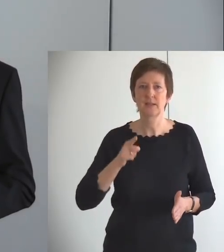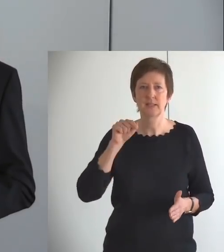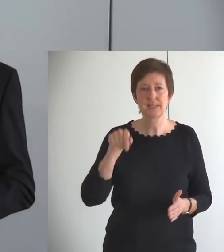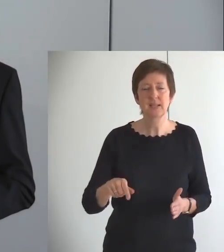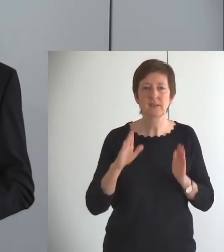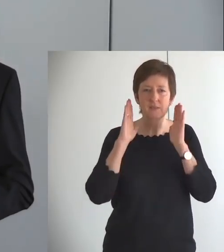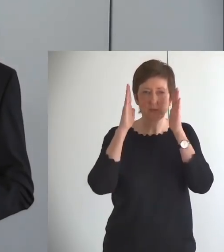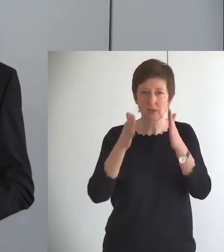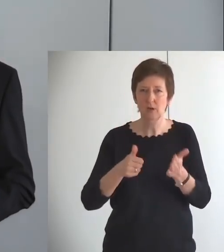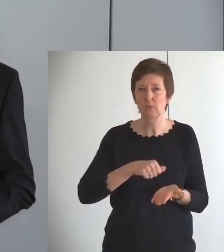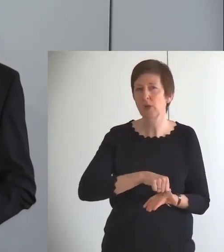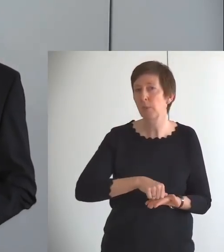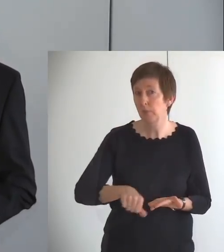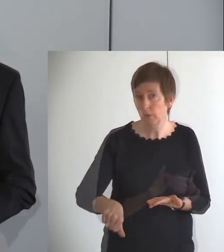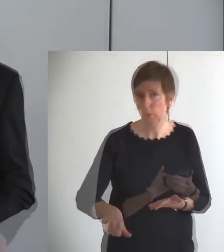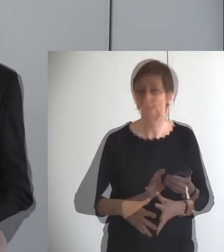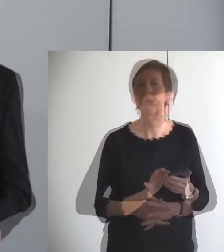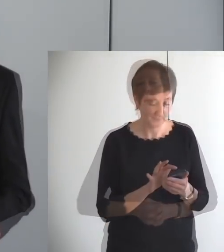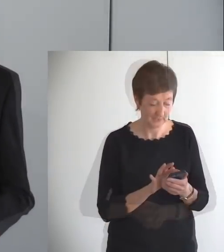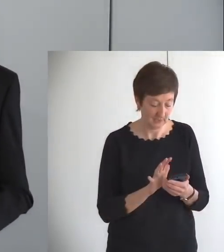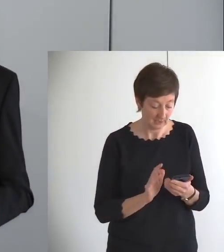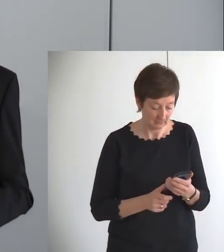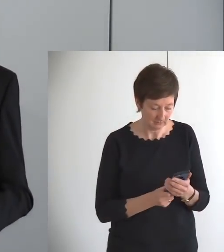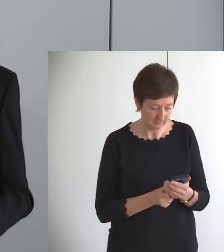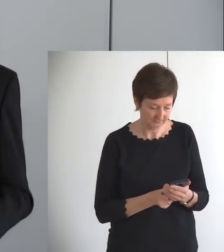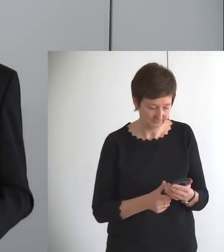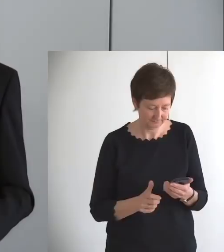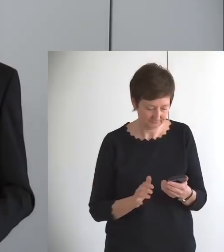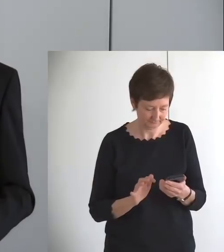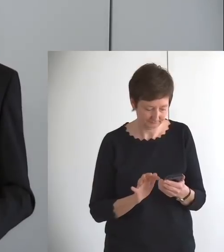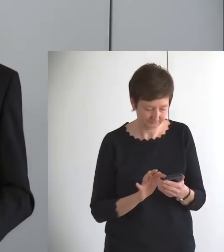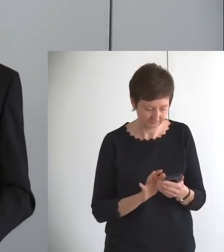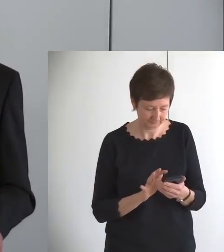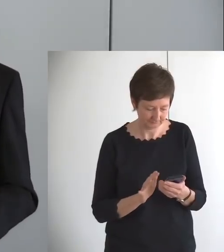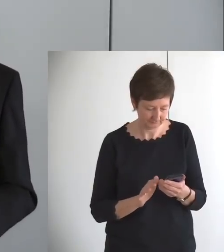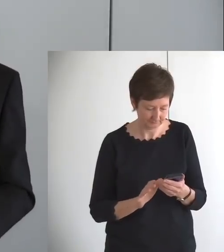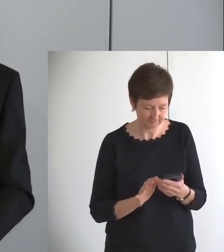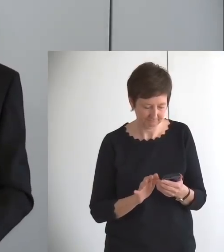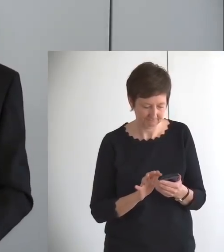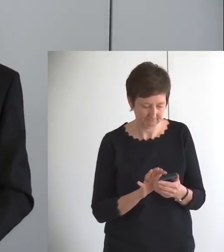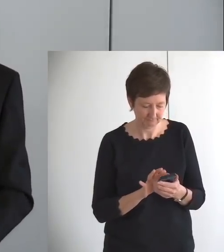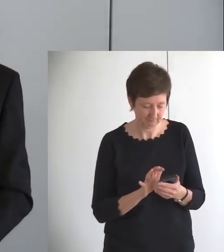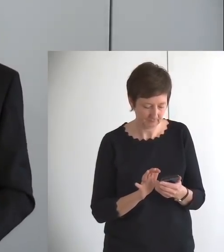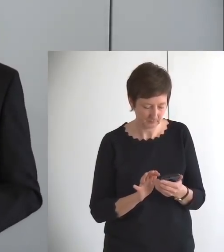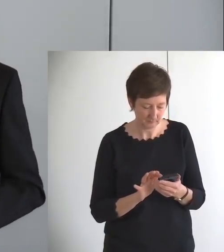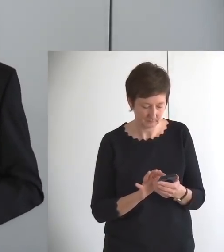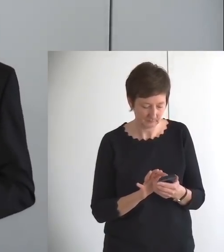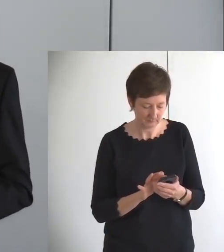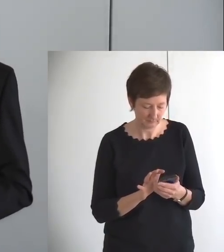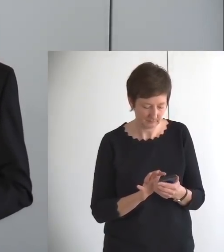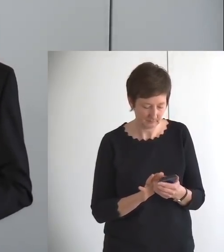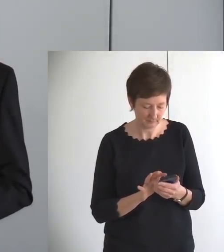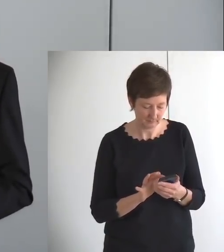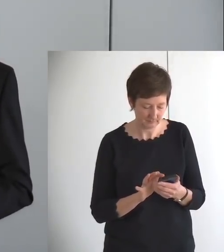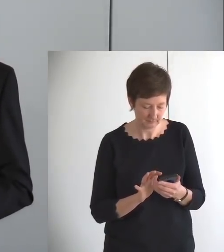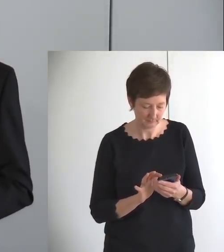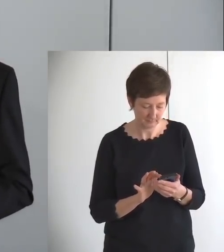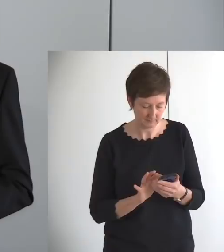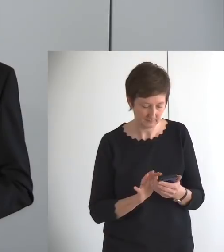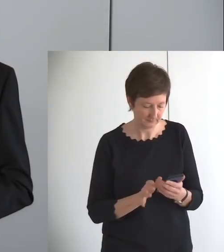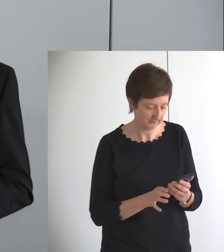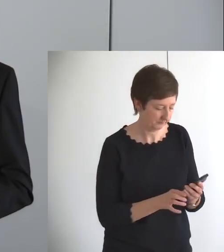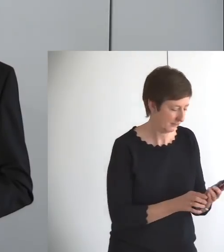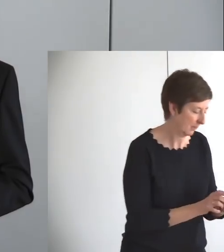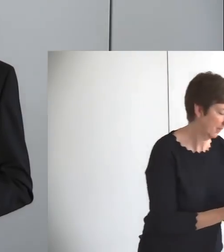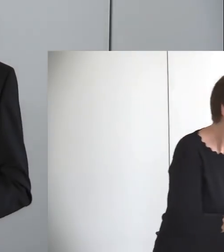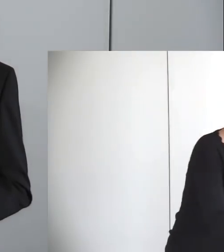weiterhin belohnen. Amen. Und dann bin ich auch froh und dankbar, dass auch der Apostel Jörg Steinbrenner heute Morgen unter